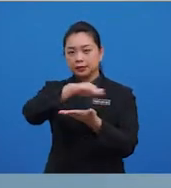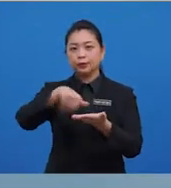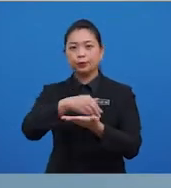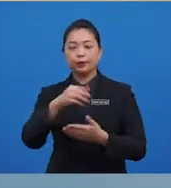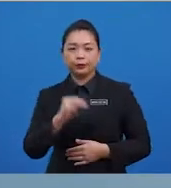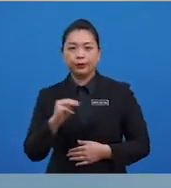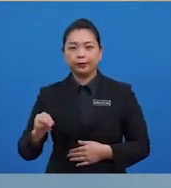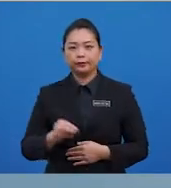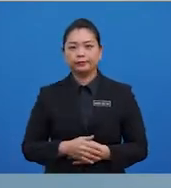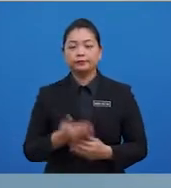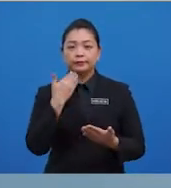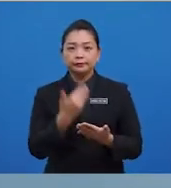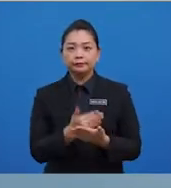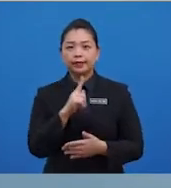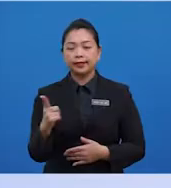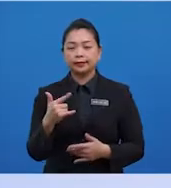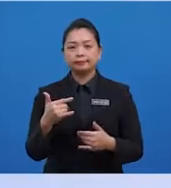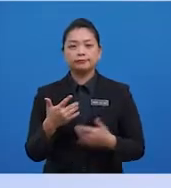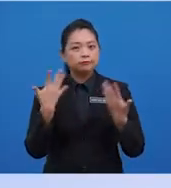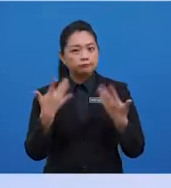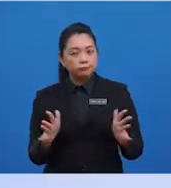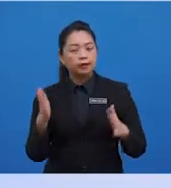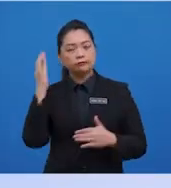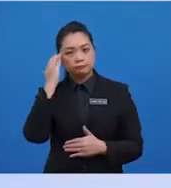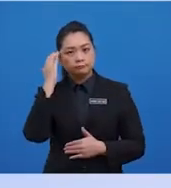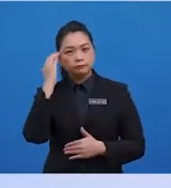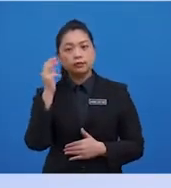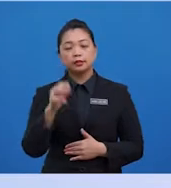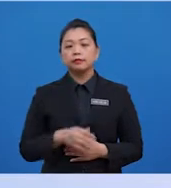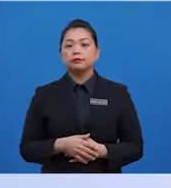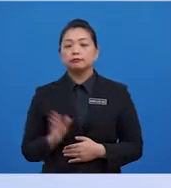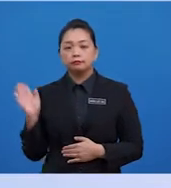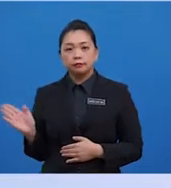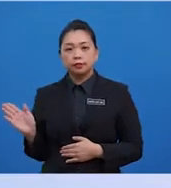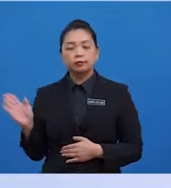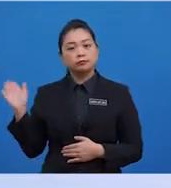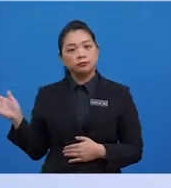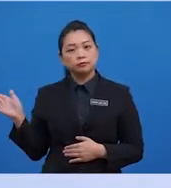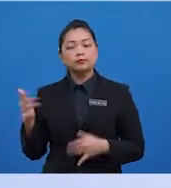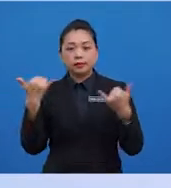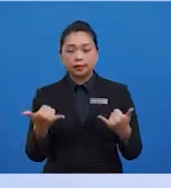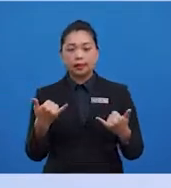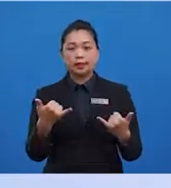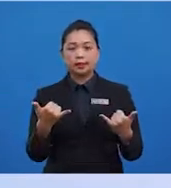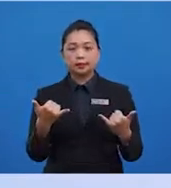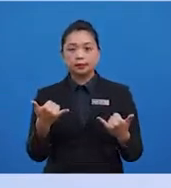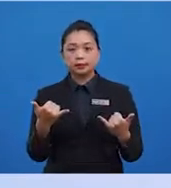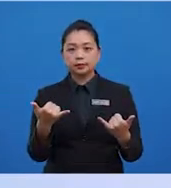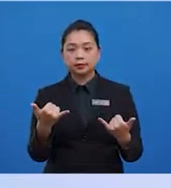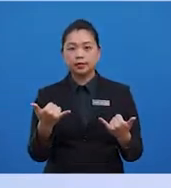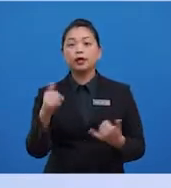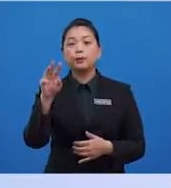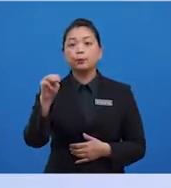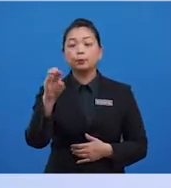murid. Baiklah, setelah mengetahui min dan median, marilah kita teruskan lagi